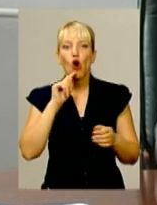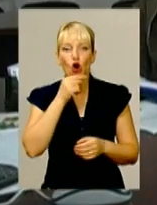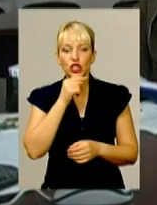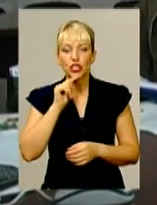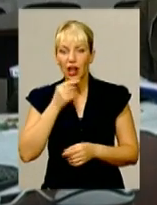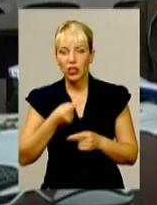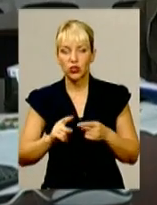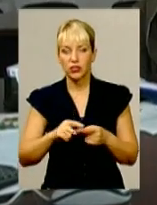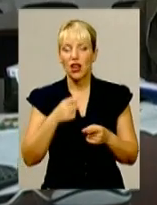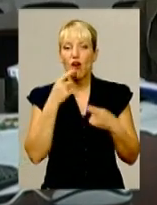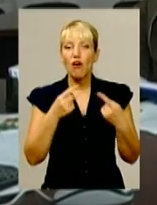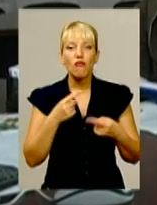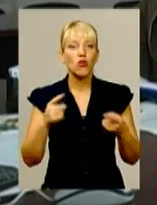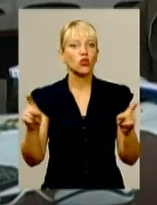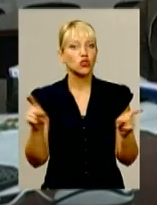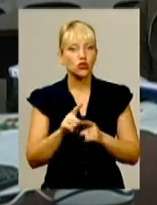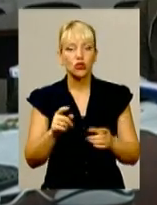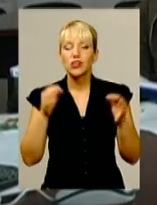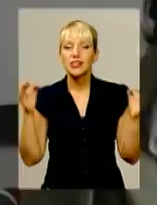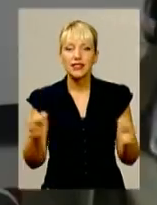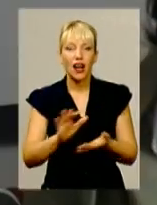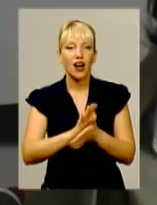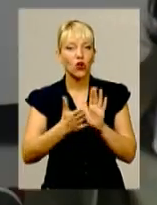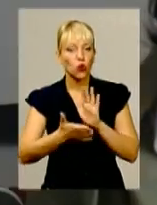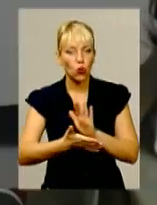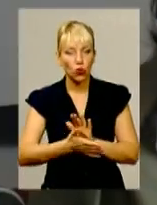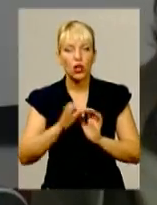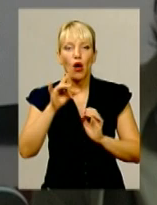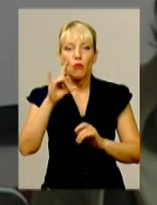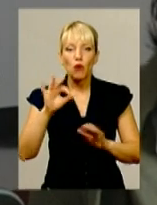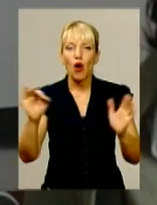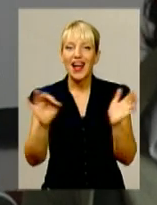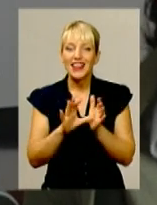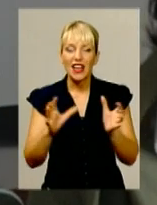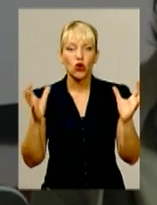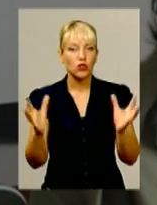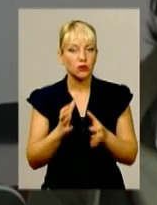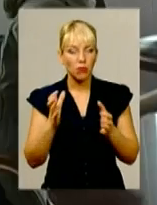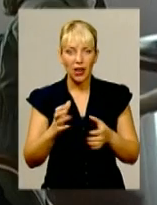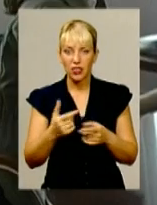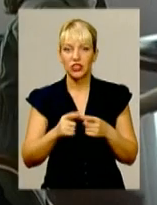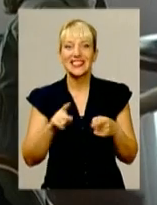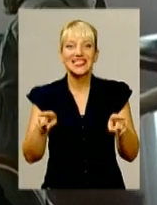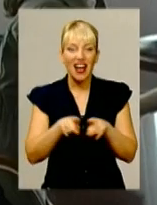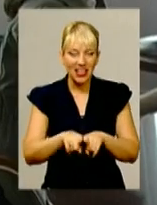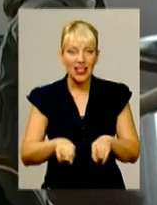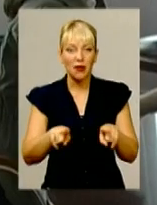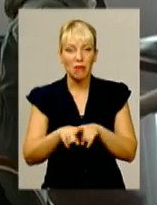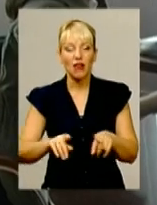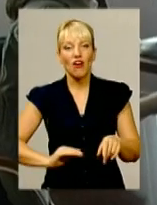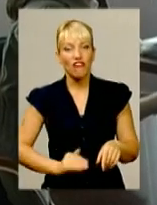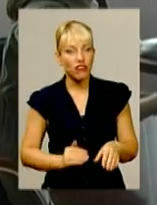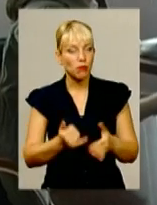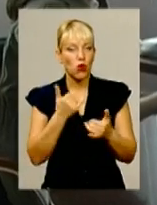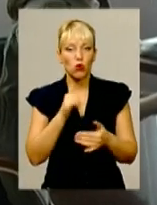підрядними фірмами про надання послуг населенню з енергозбереження немає. ЖКГ працює напряму із громадянами, чи то із головами